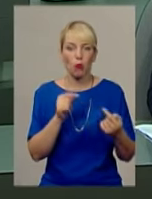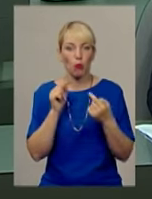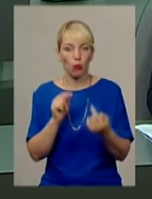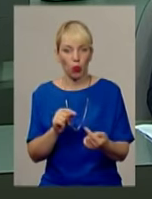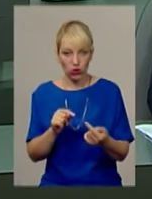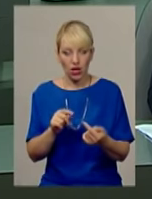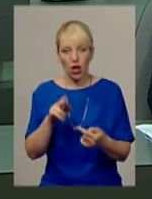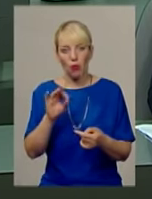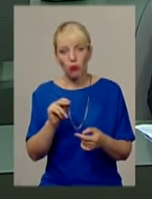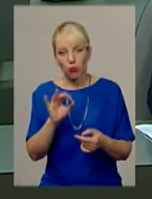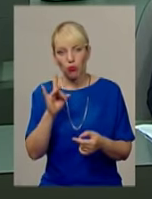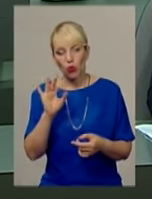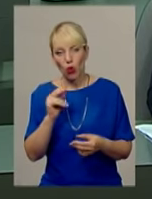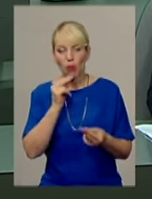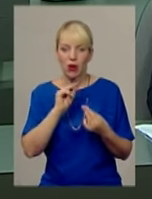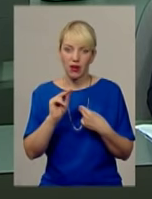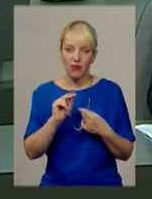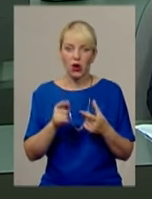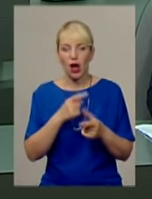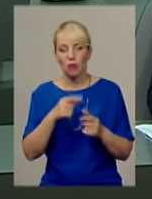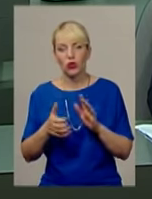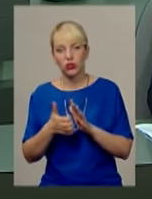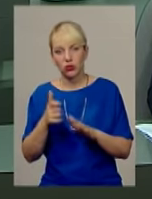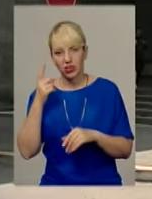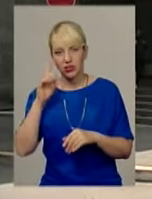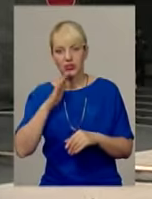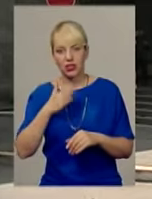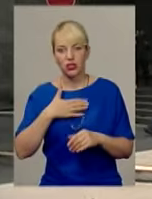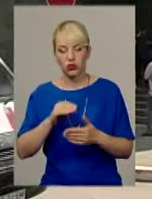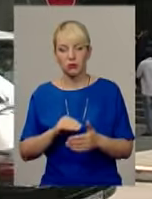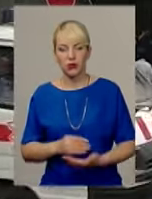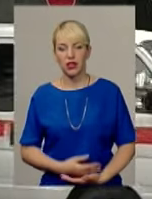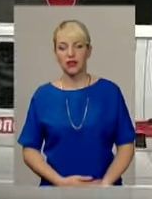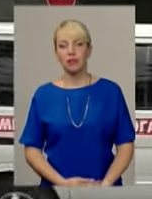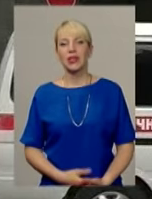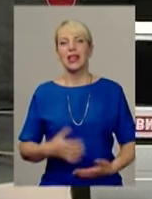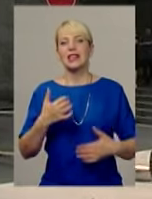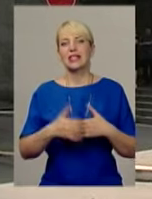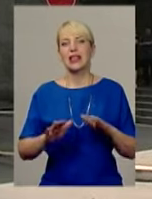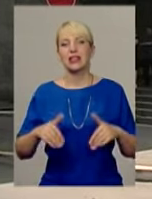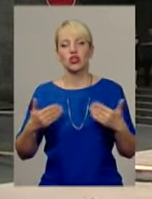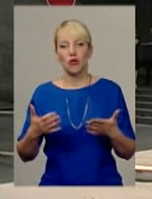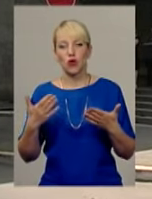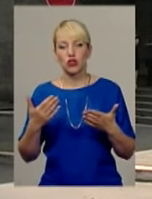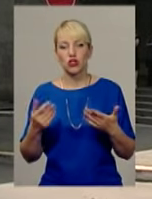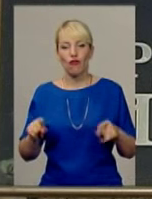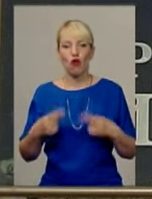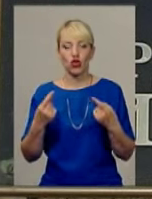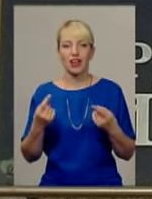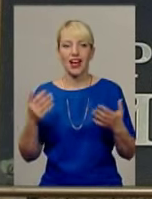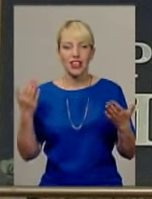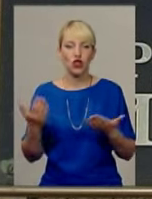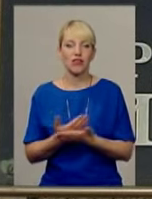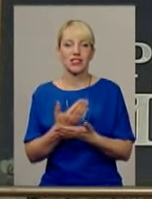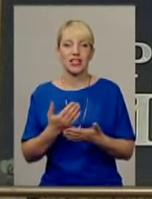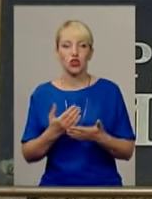та недоліки можливого об'єднання знає Анна Герман. Серед ініціаторів створення інноваційного кардіоцентру на